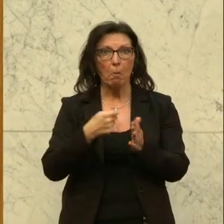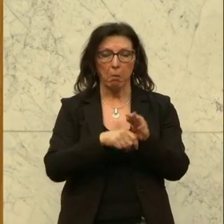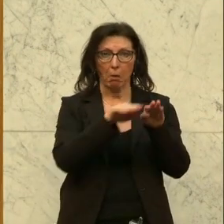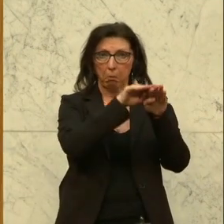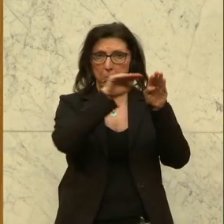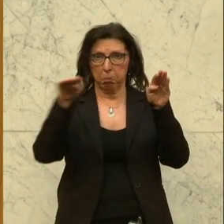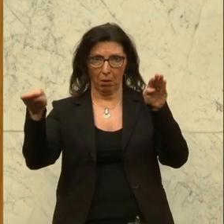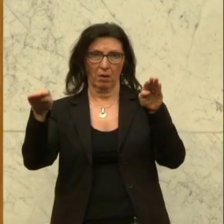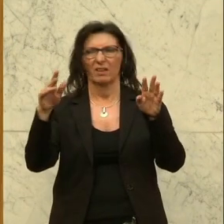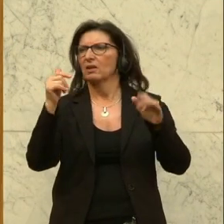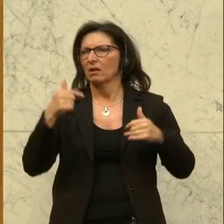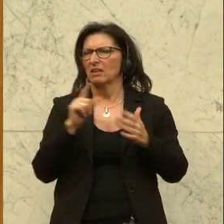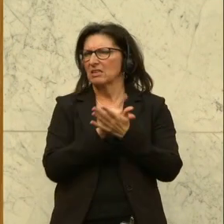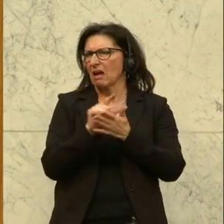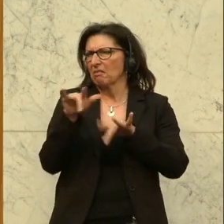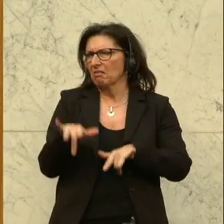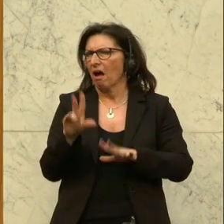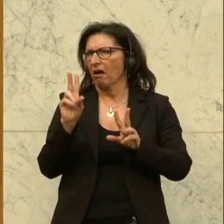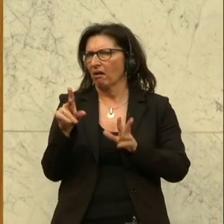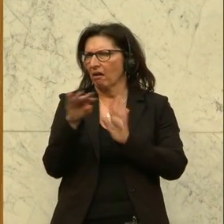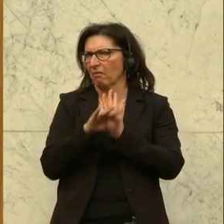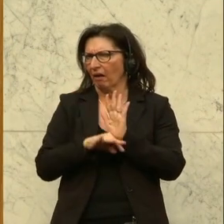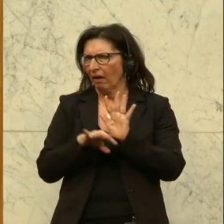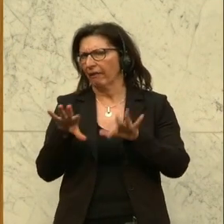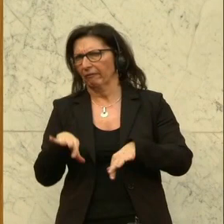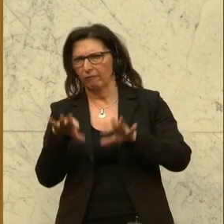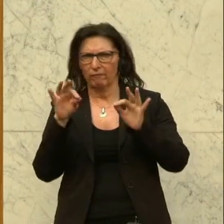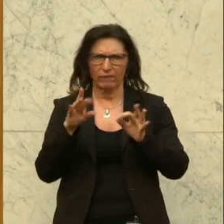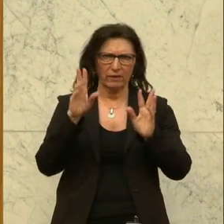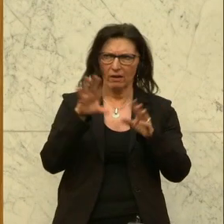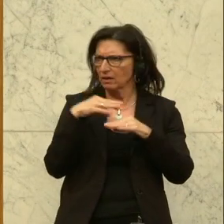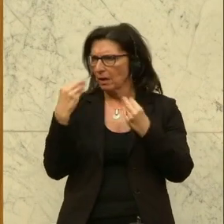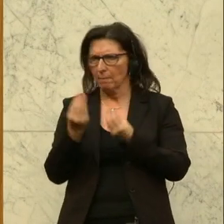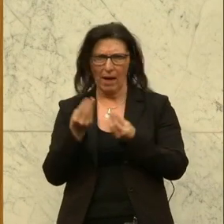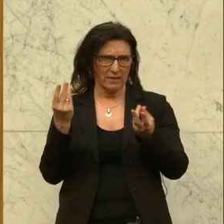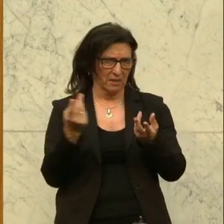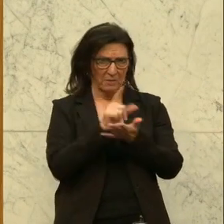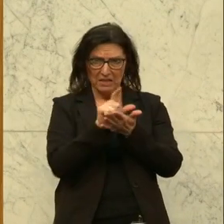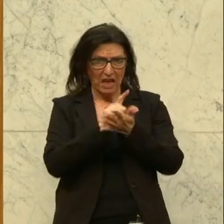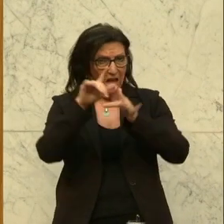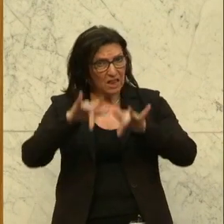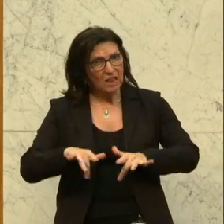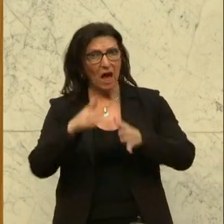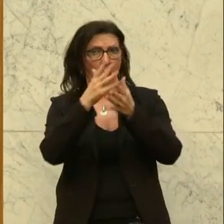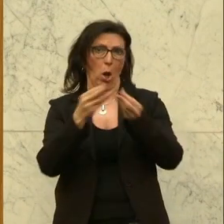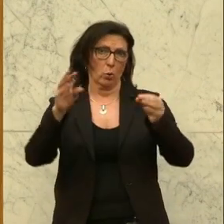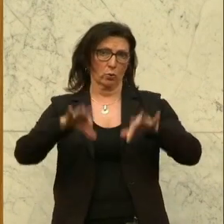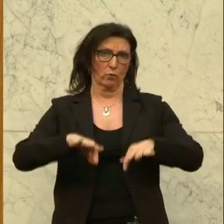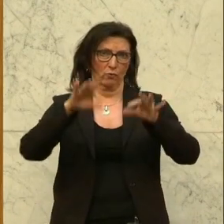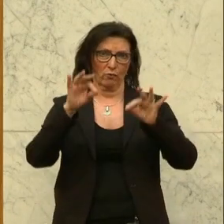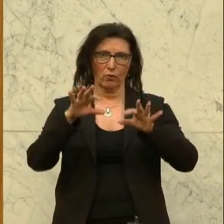Regelung zu finden und gemeinsam etwas auszuarbeiten, das ausgewogen ist, das für die